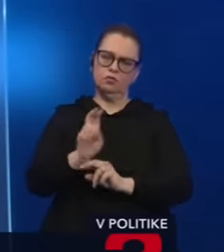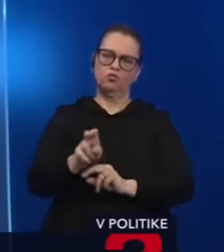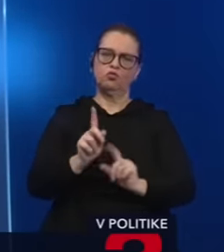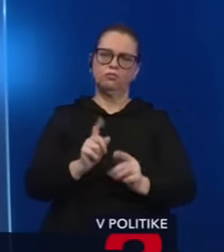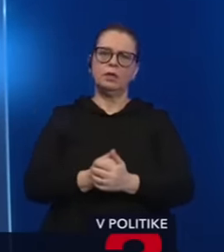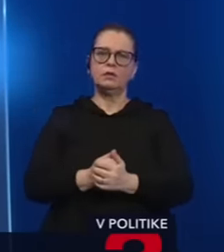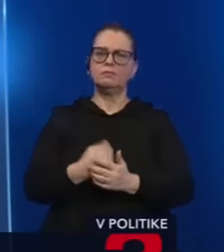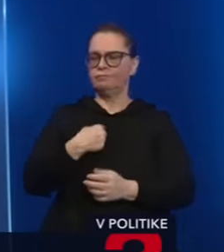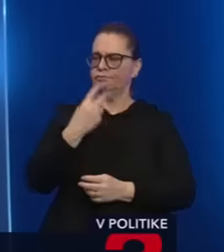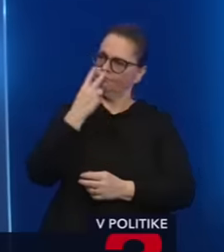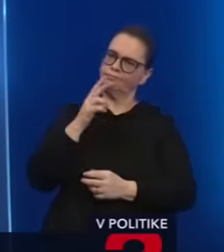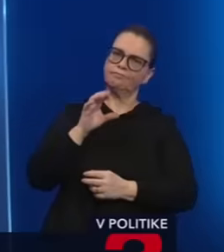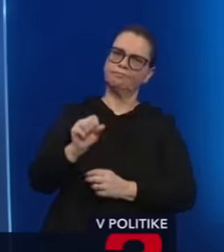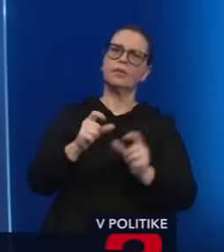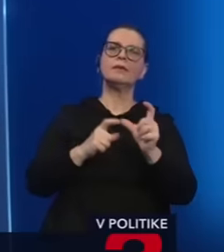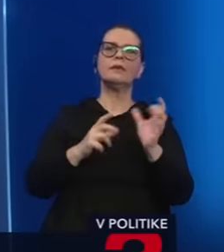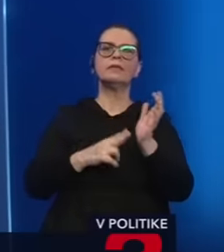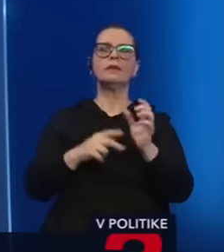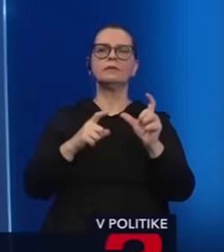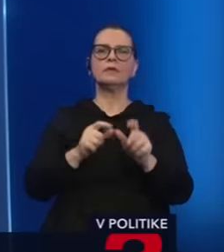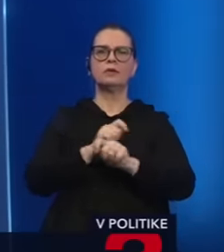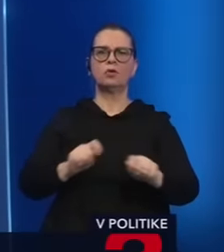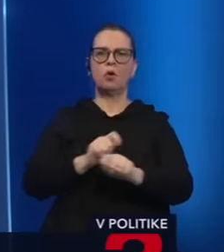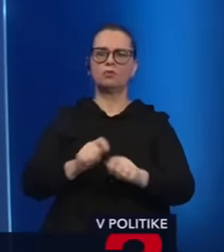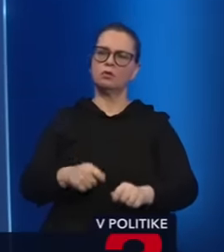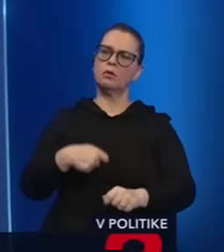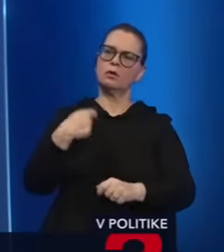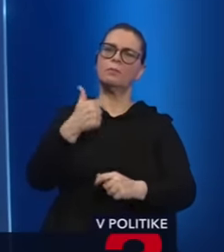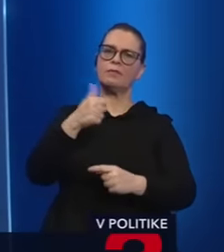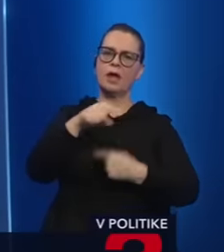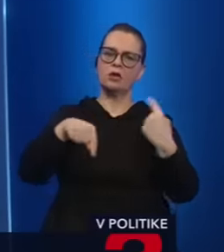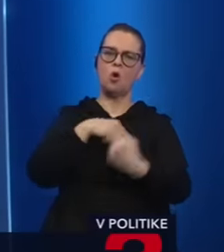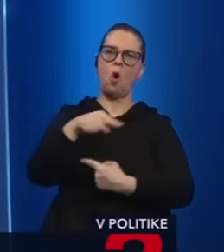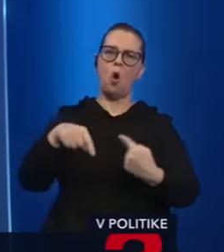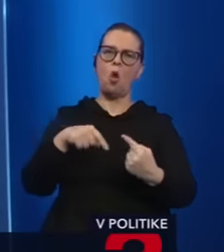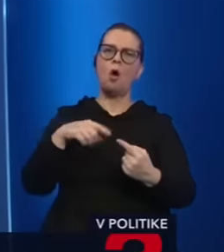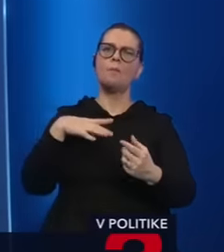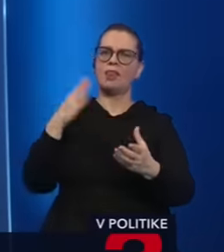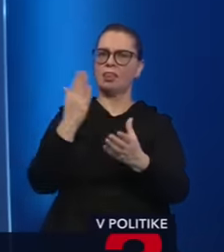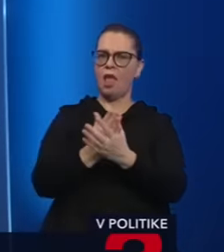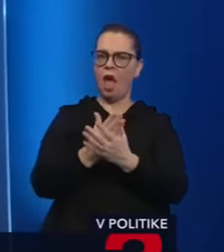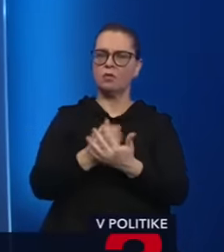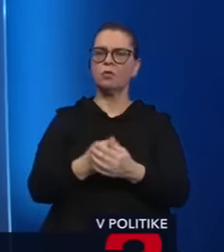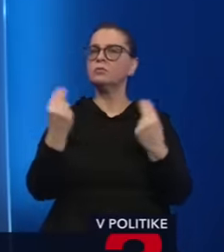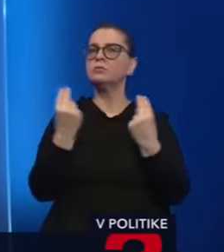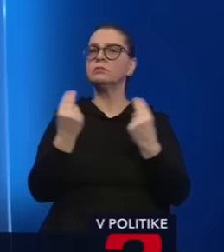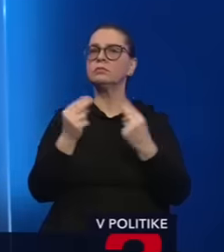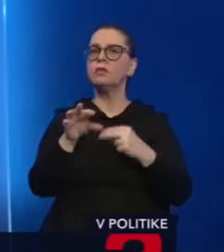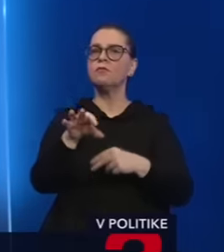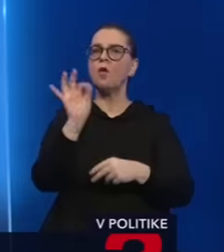Evidujem to tak, že SNS sa rozhodla, že postaviť v prvom kole Andreja Danka. Samozrejme, že voľba prezidenta je